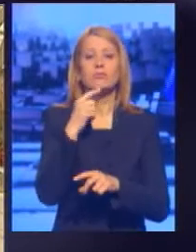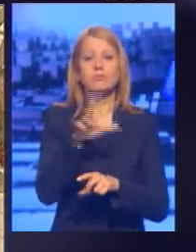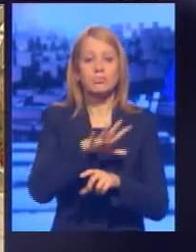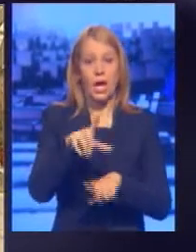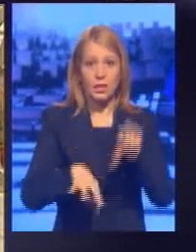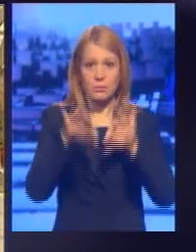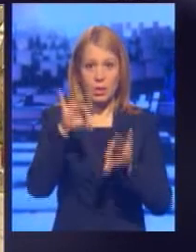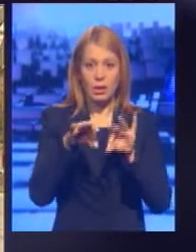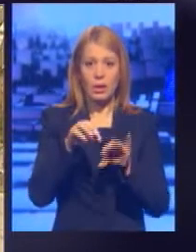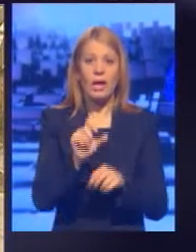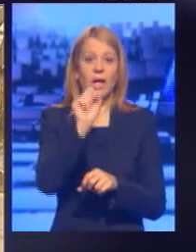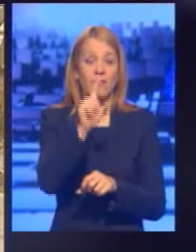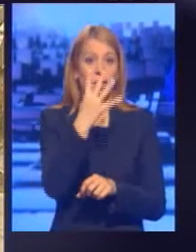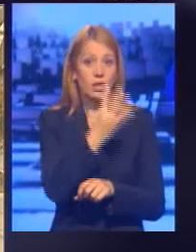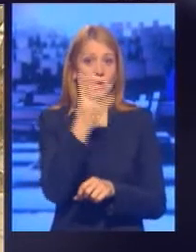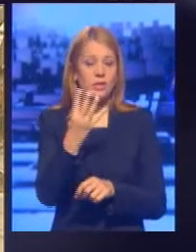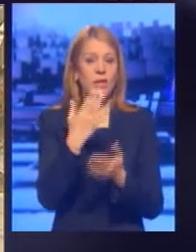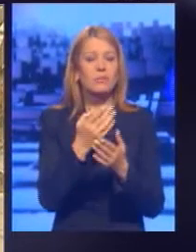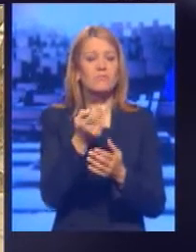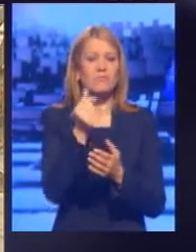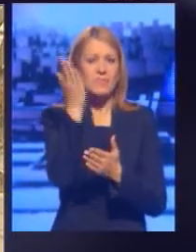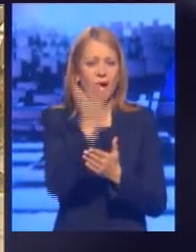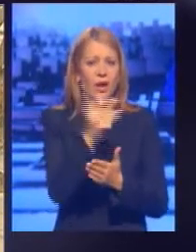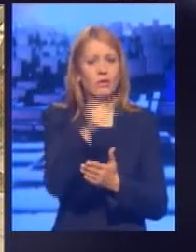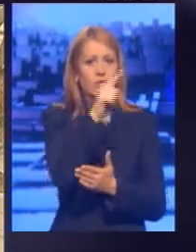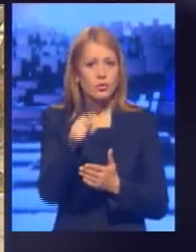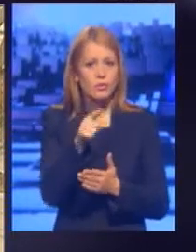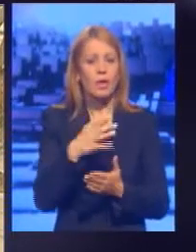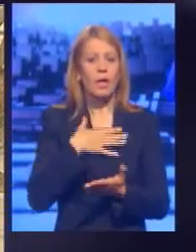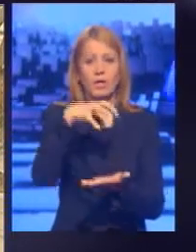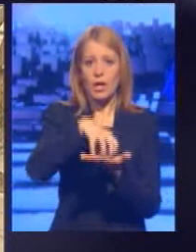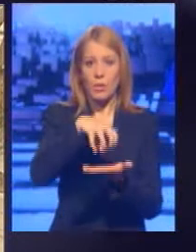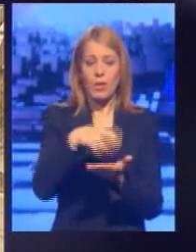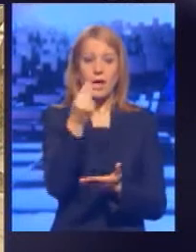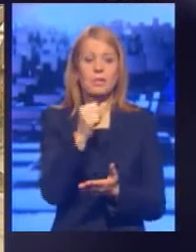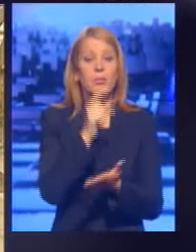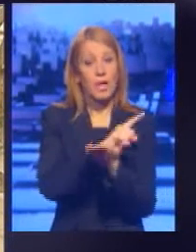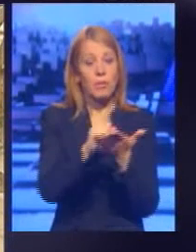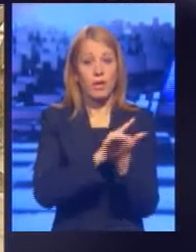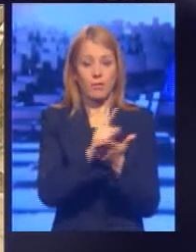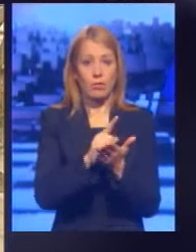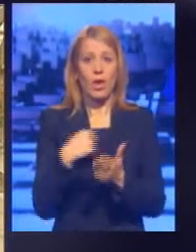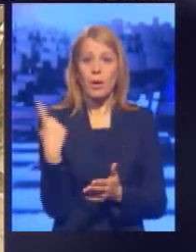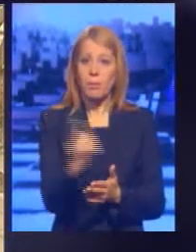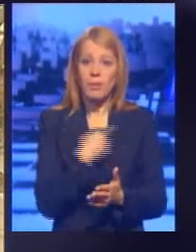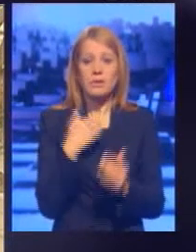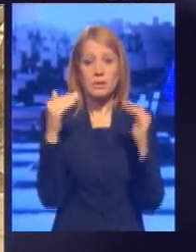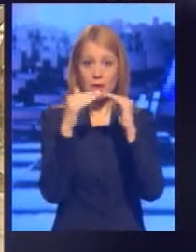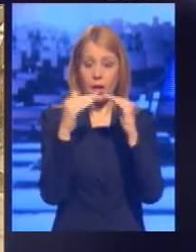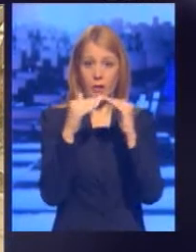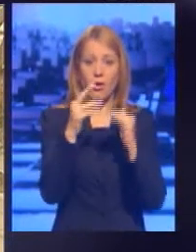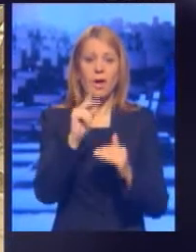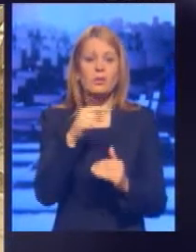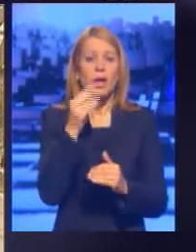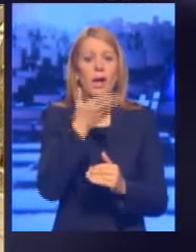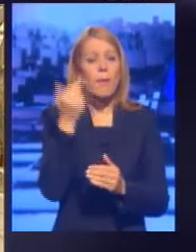Rezolucija 1244 je delimično suspendovala suverenitet Republike Srbije i privremeno i mi u skladu sa rezolucijom nemao